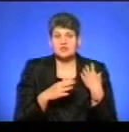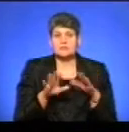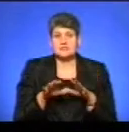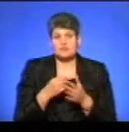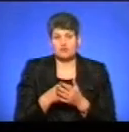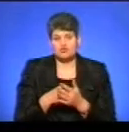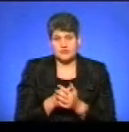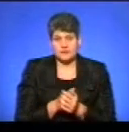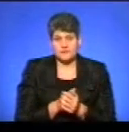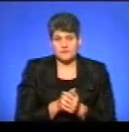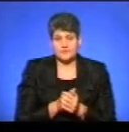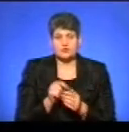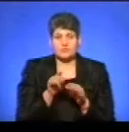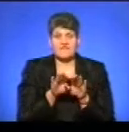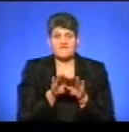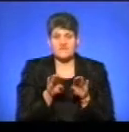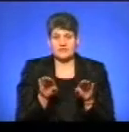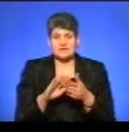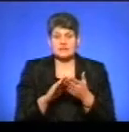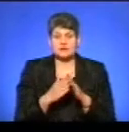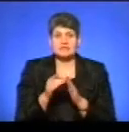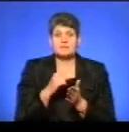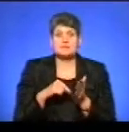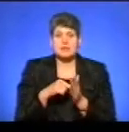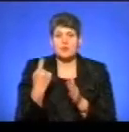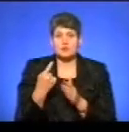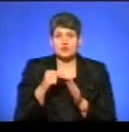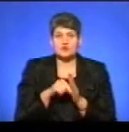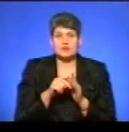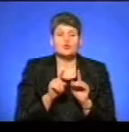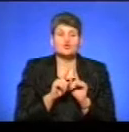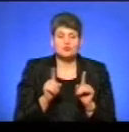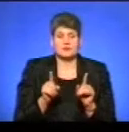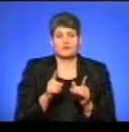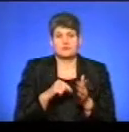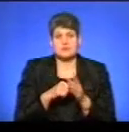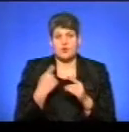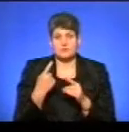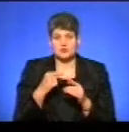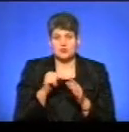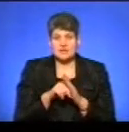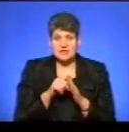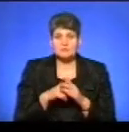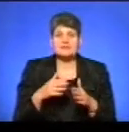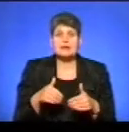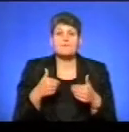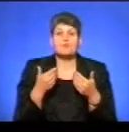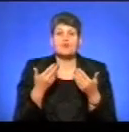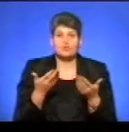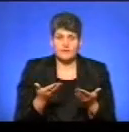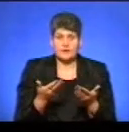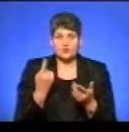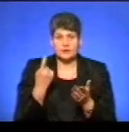бюджетів. Щоби вирігнути ситуацію по містах обласного значення, особливо по містах обласного значення, ми запропонували